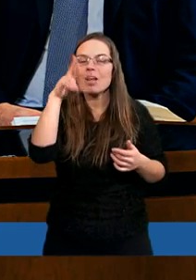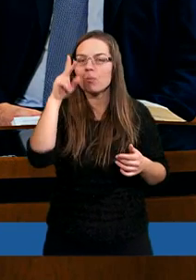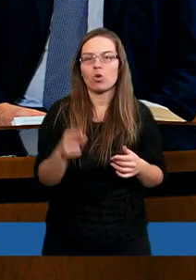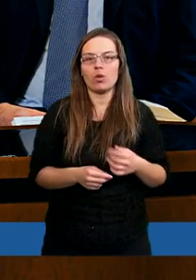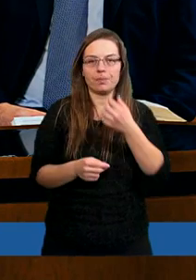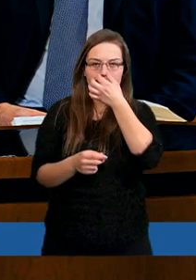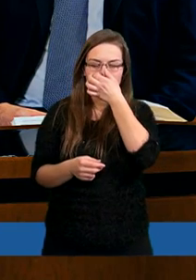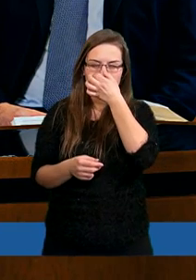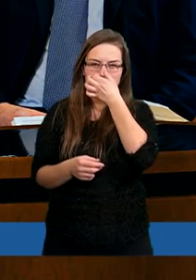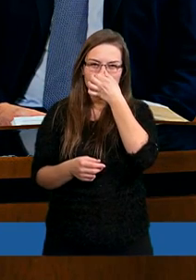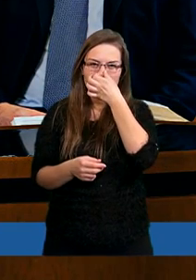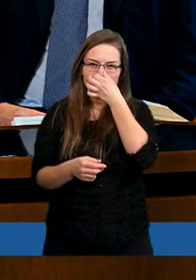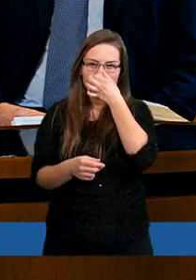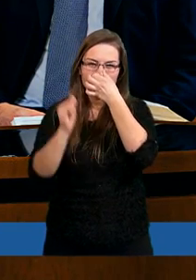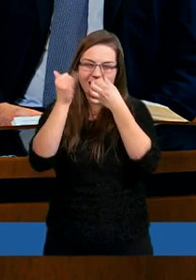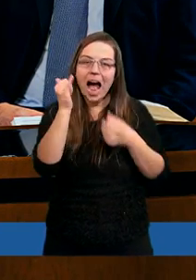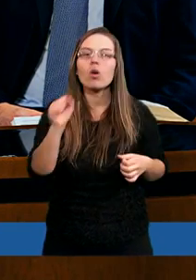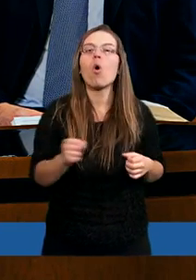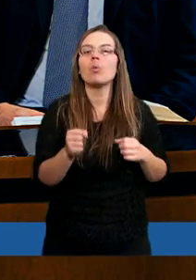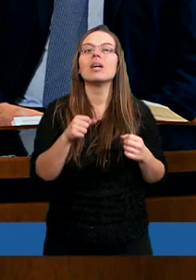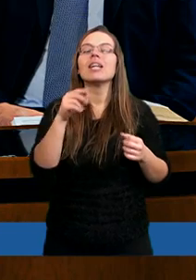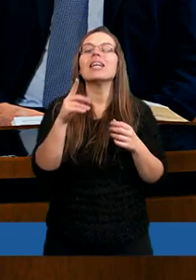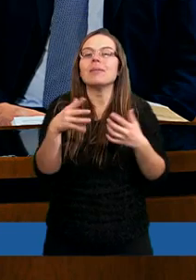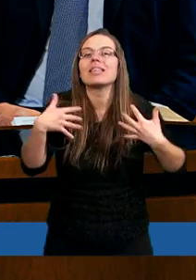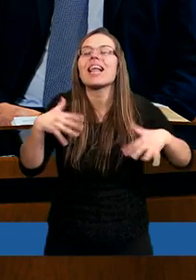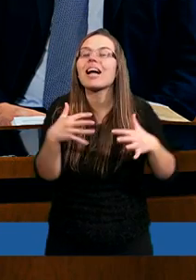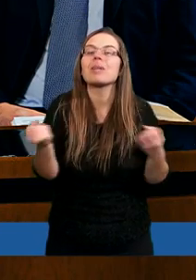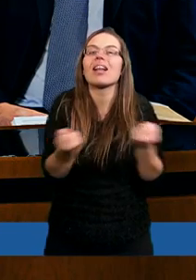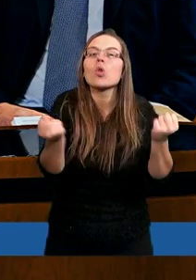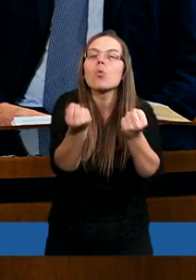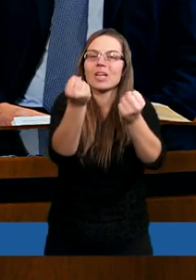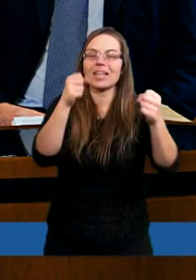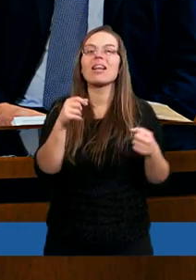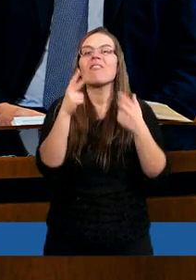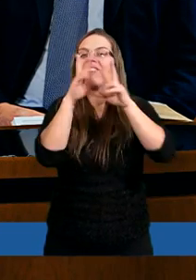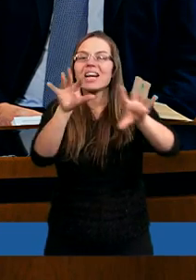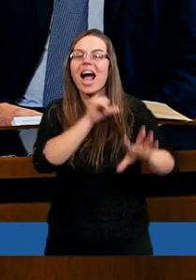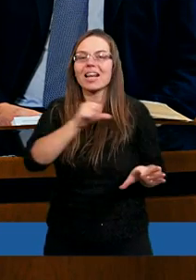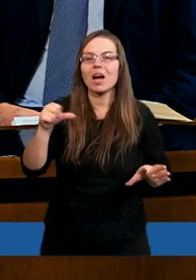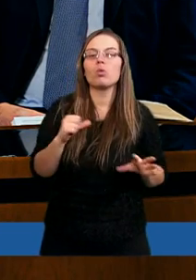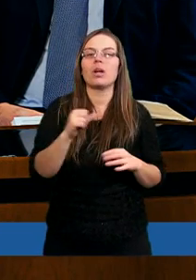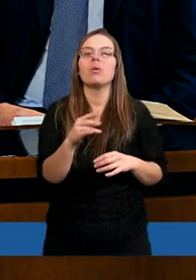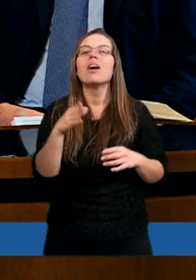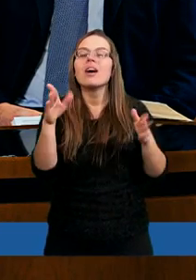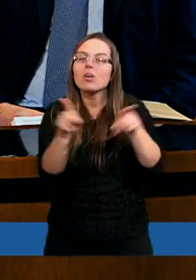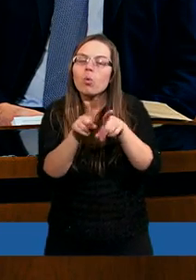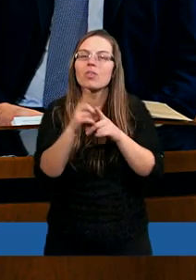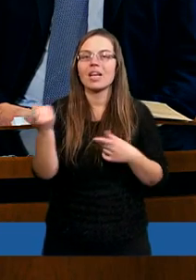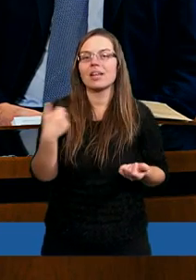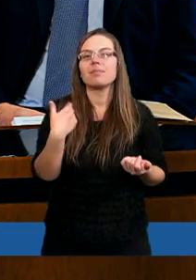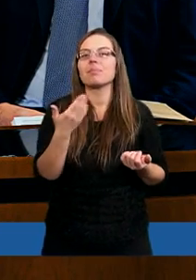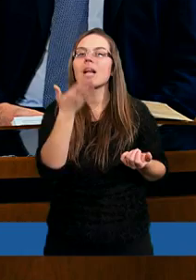Tutaj można też dodać, jaką determinacją Pan Jezus musiał się wykazać. Ponieważ